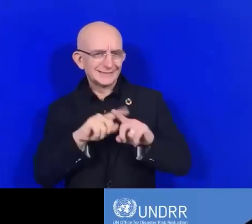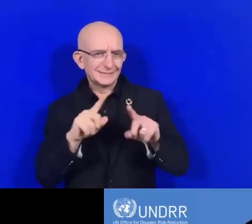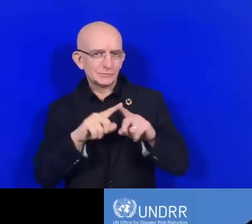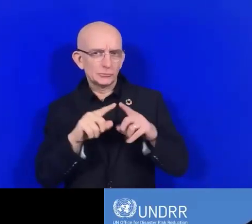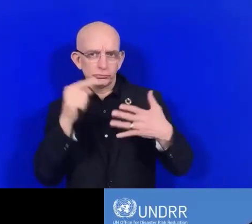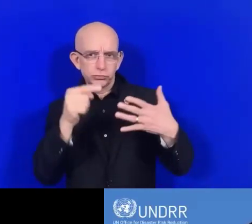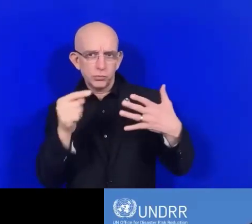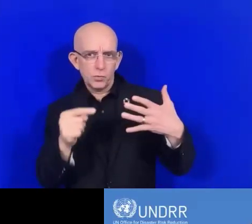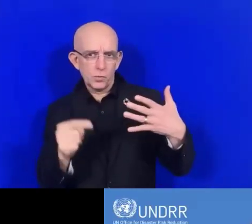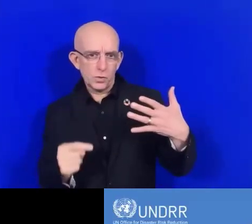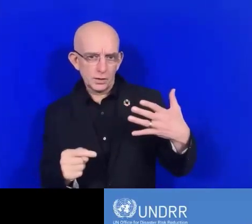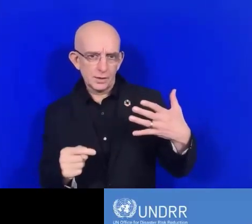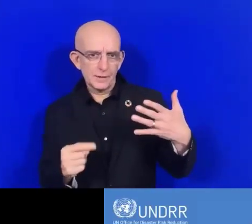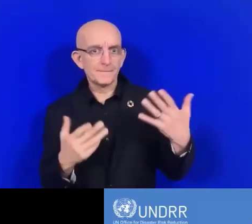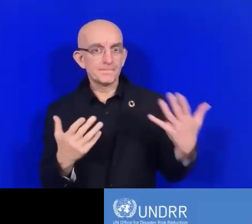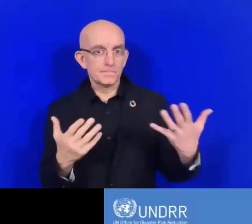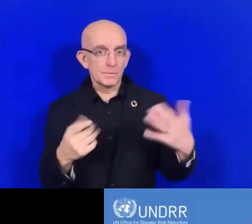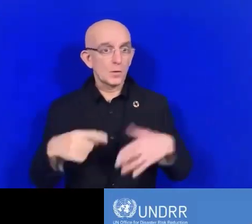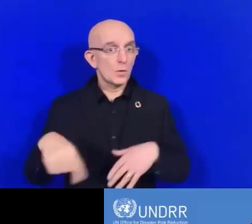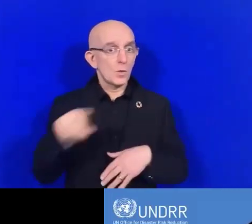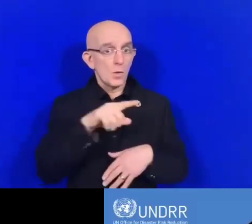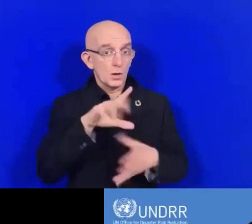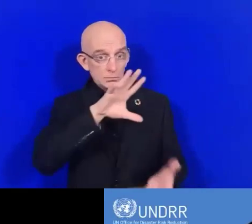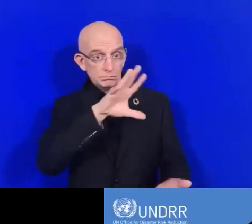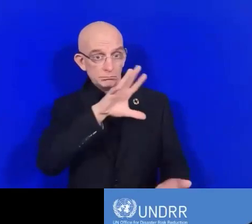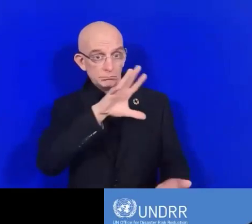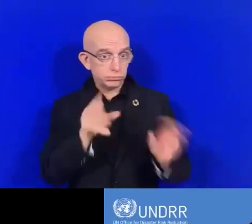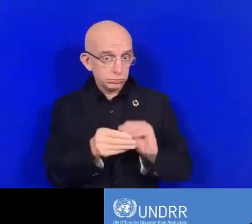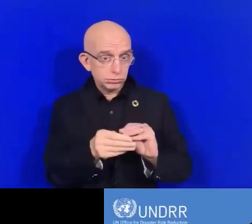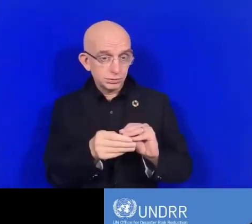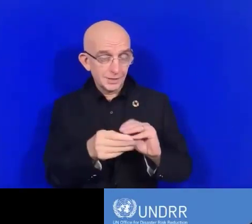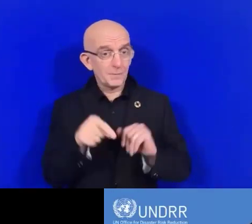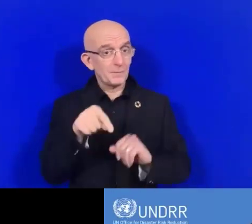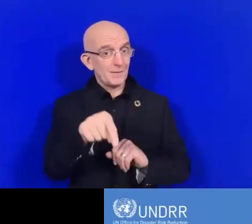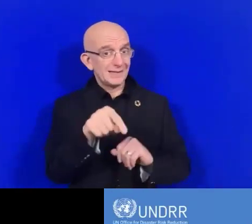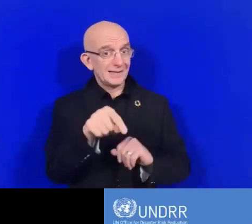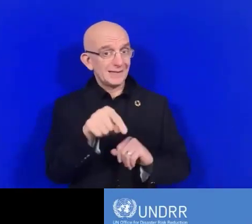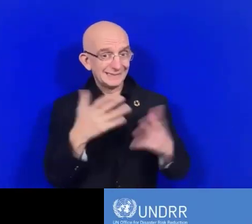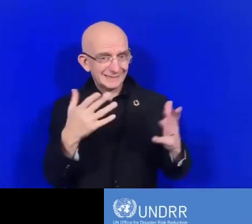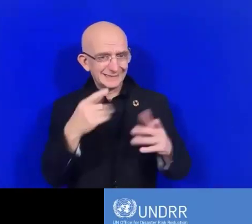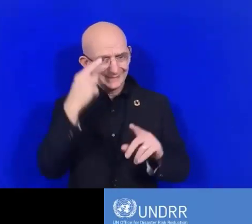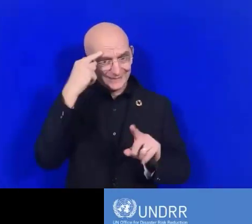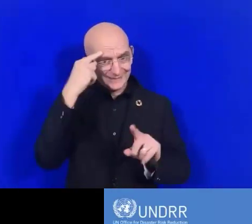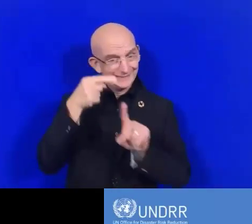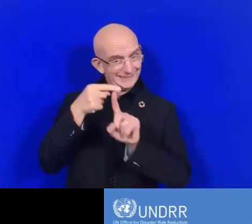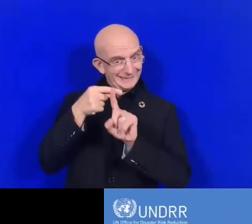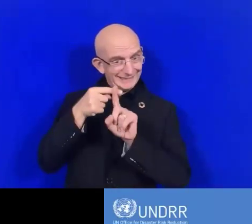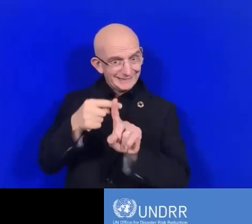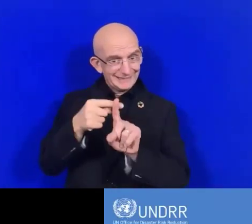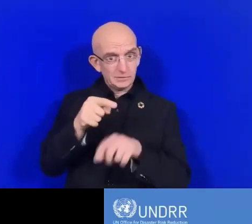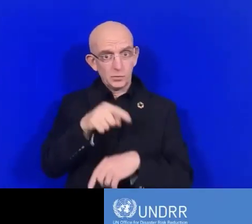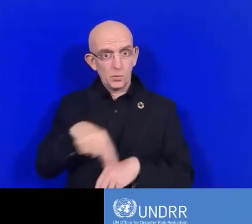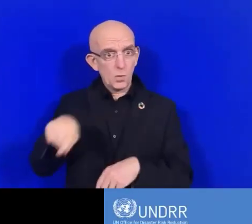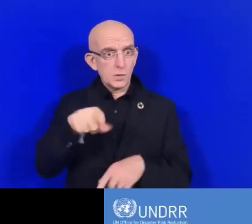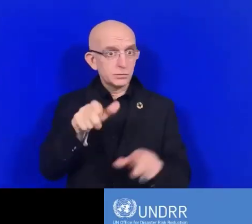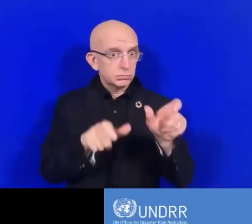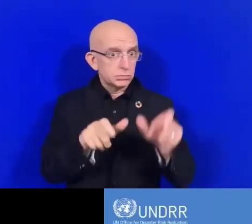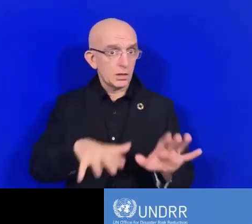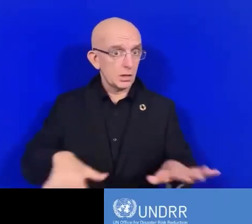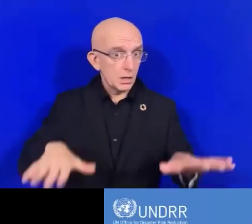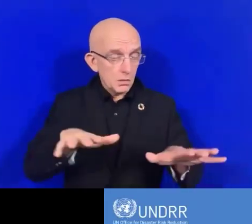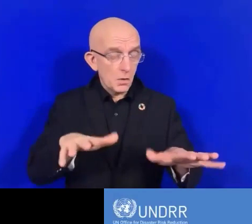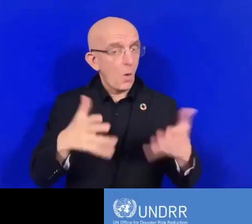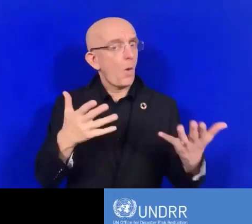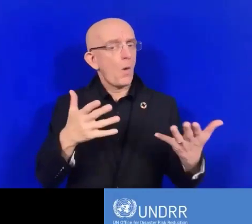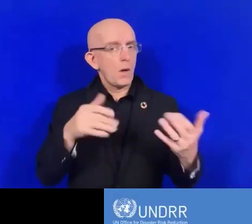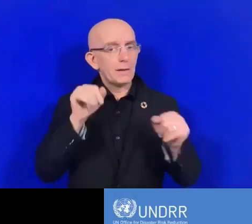applicable de façon universelle ou bien nous devons adapter au niveau national et local.